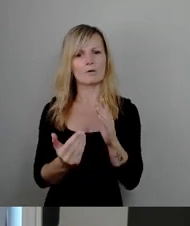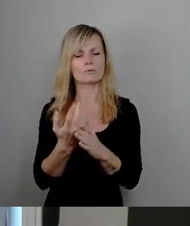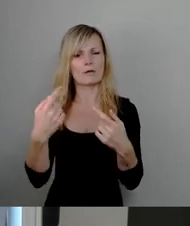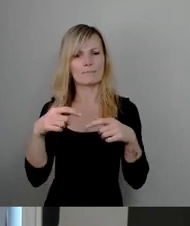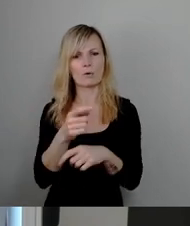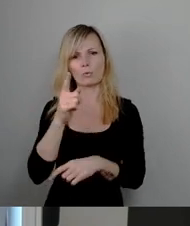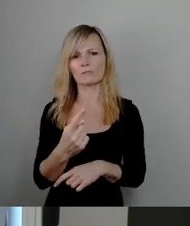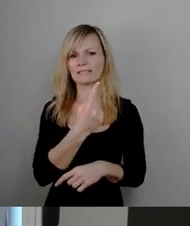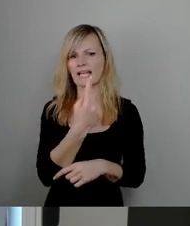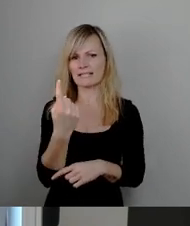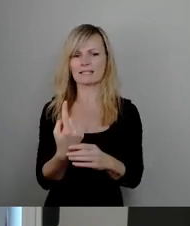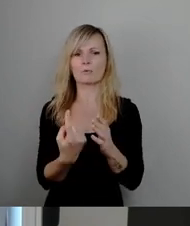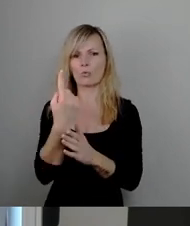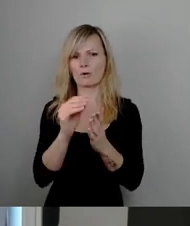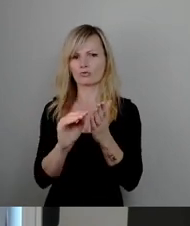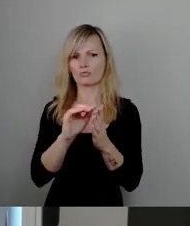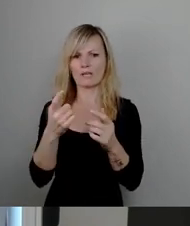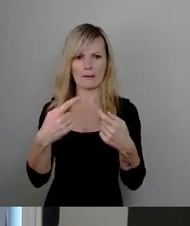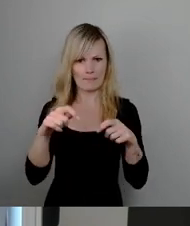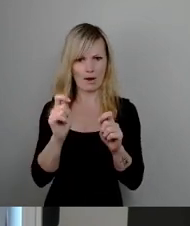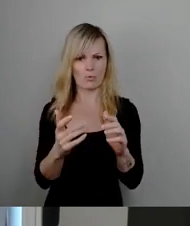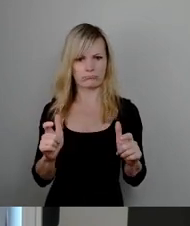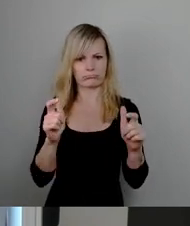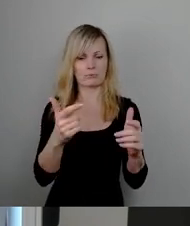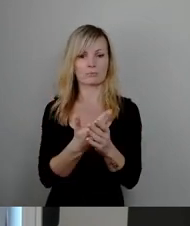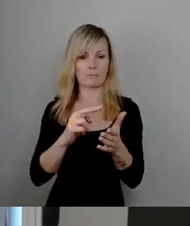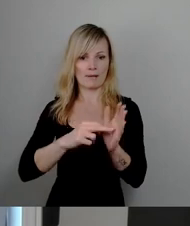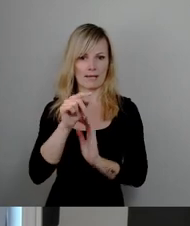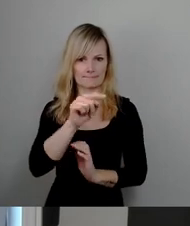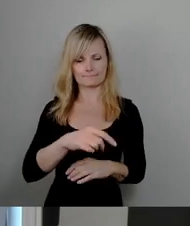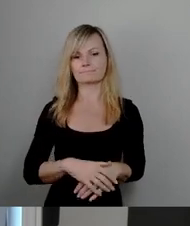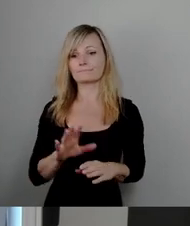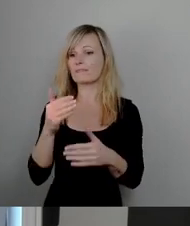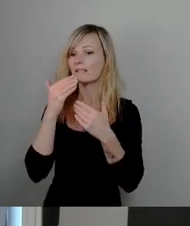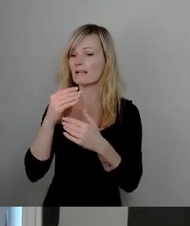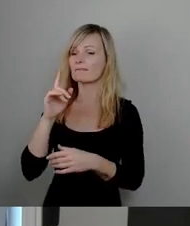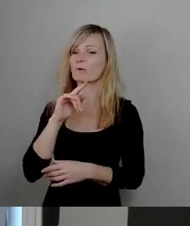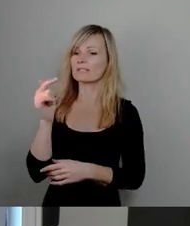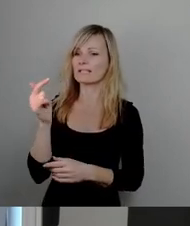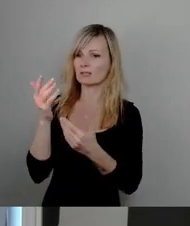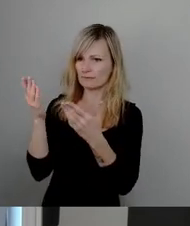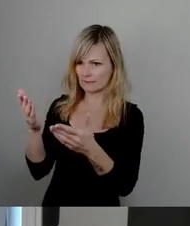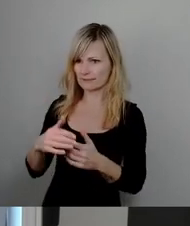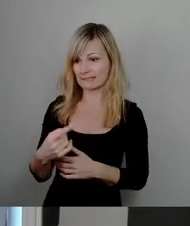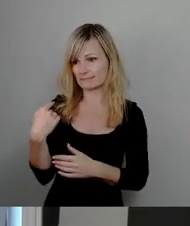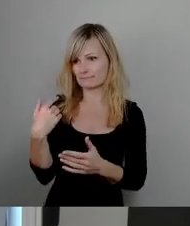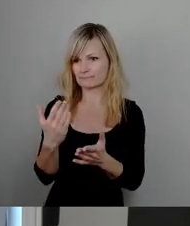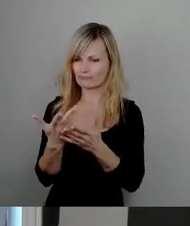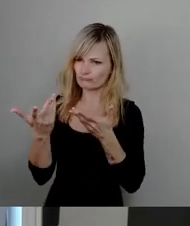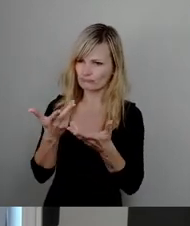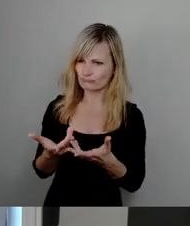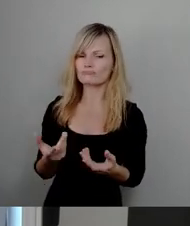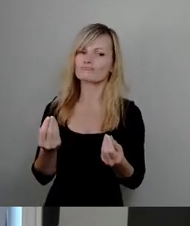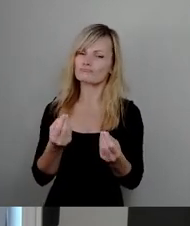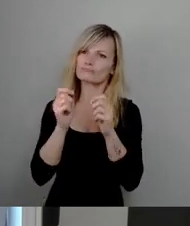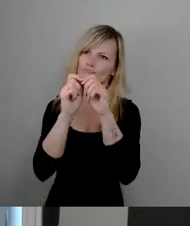geplant ist. Vielen Dank an dieser Stelle erstmal an Frau Dressel-Zerkatowski, die uns, glaube ich, so einen Vorgeschmack gegeben hat, wie viel